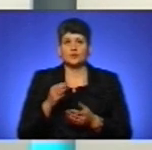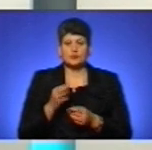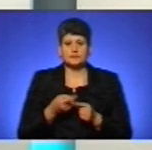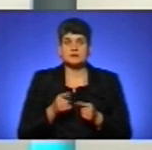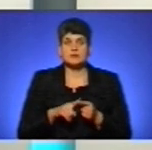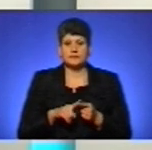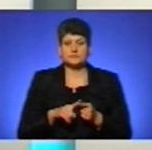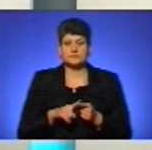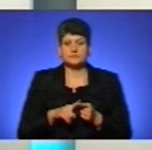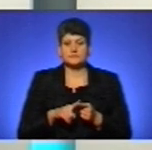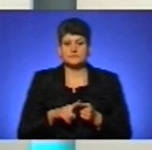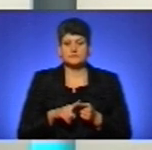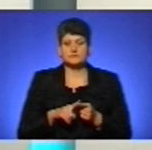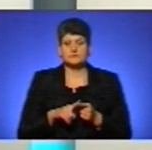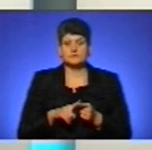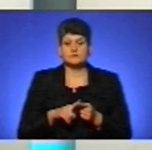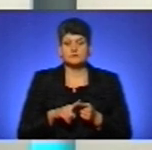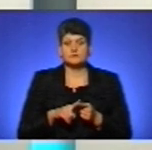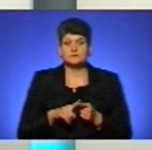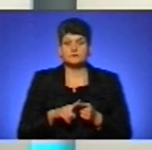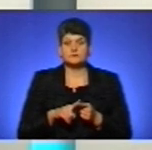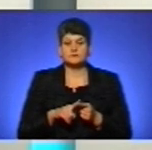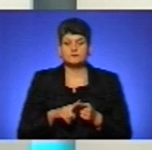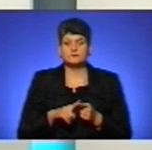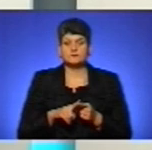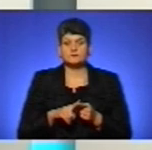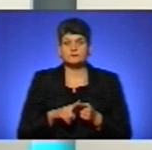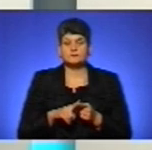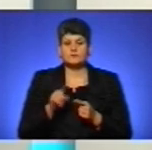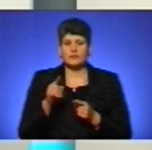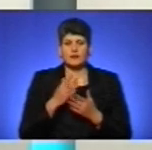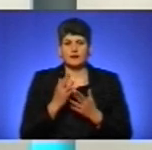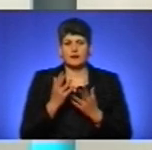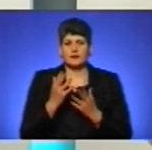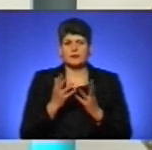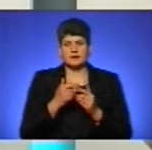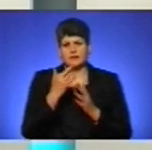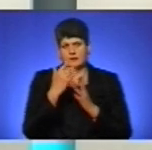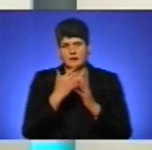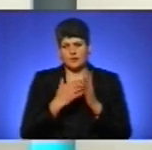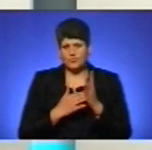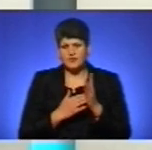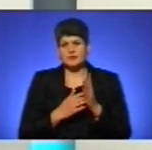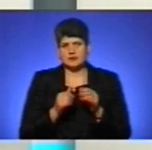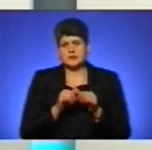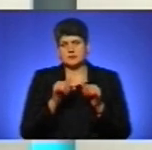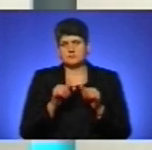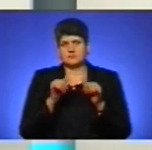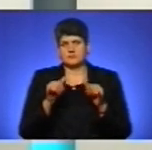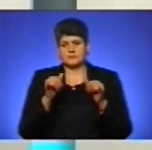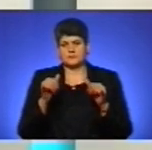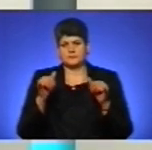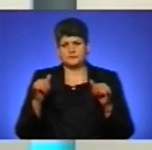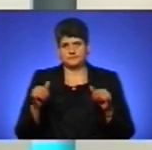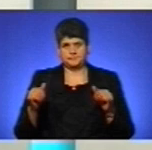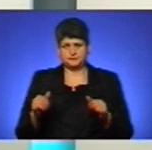там є певна кількість нарахувань, яка збільшується певну кількість